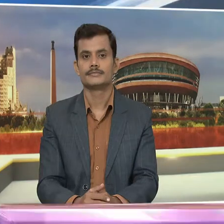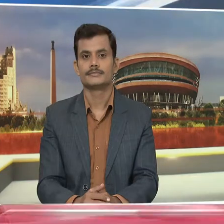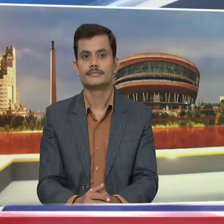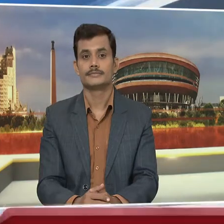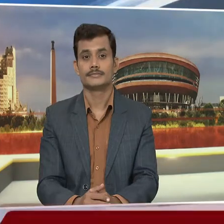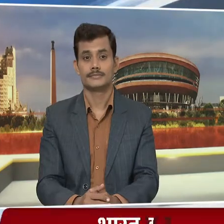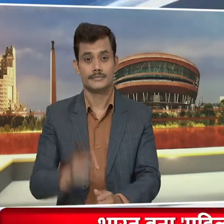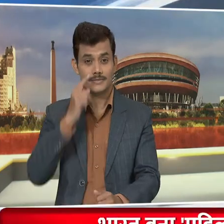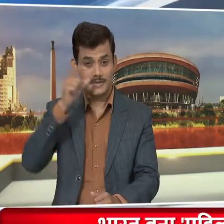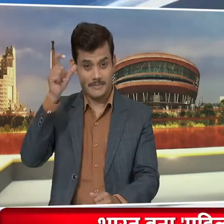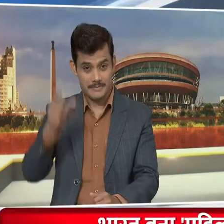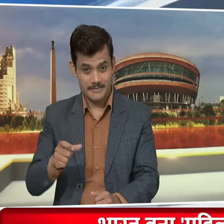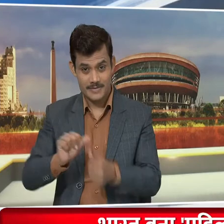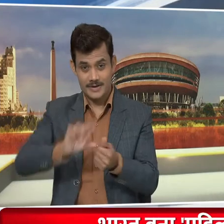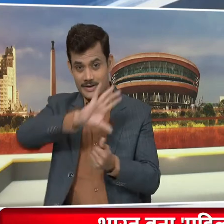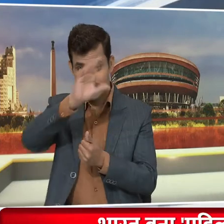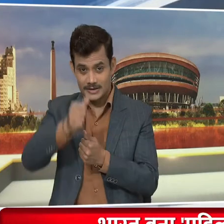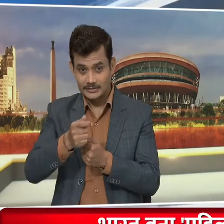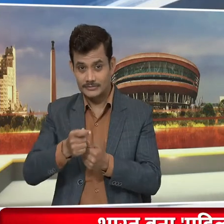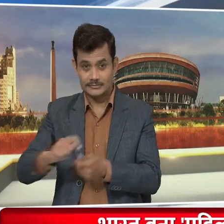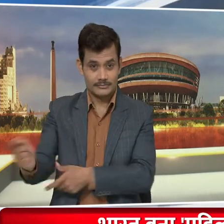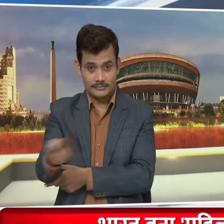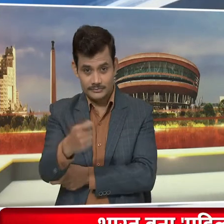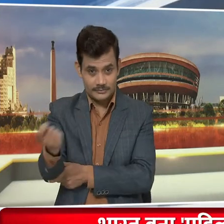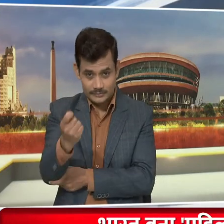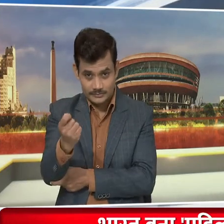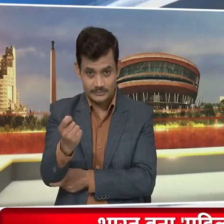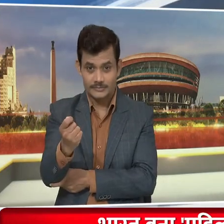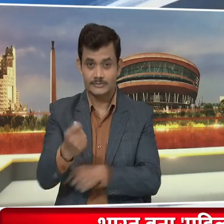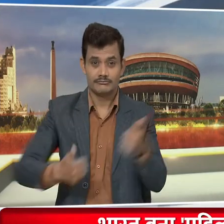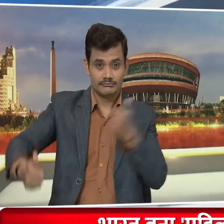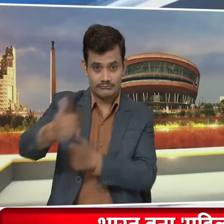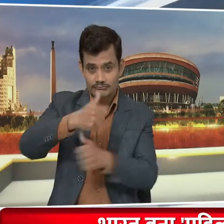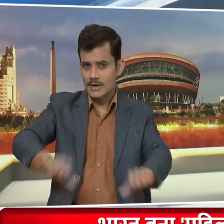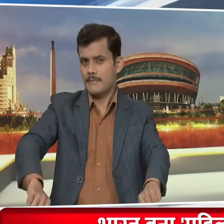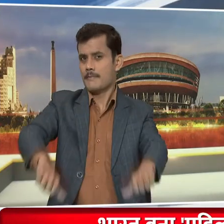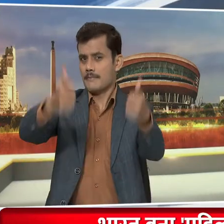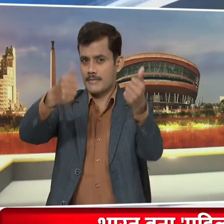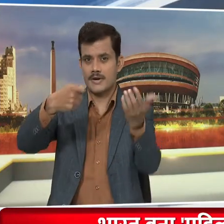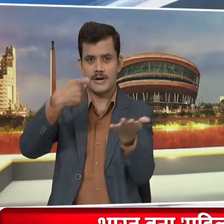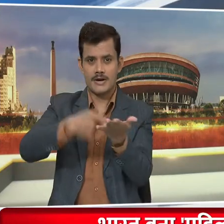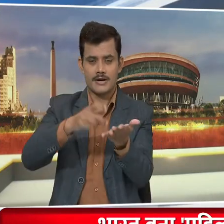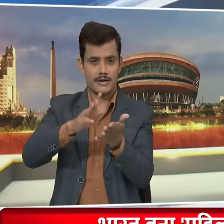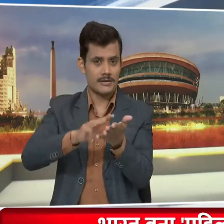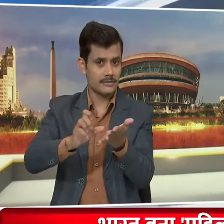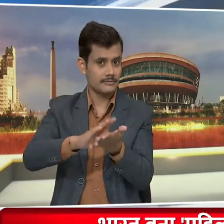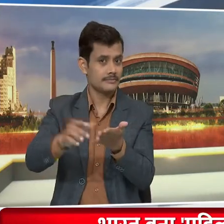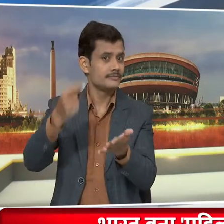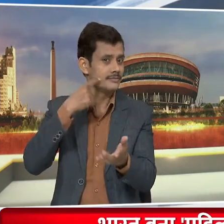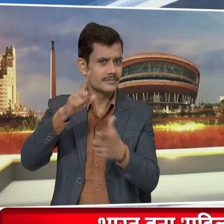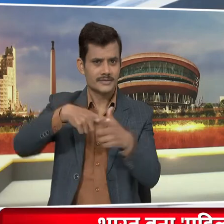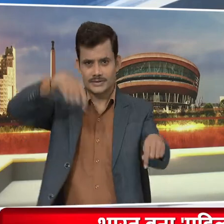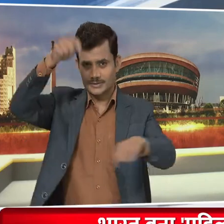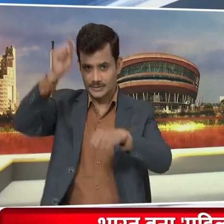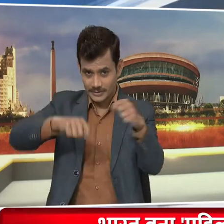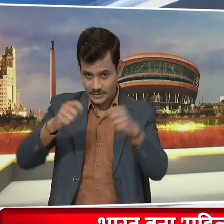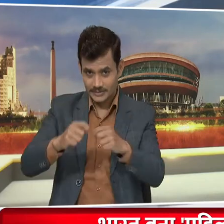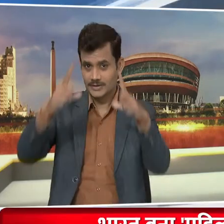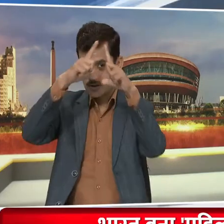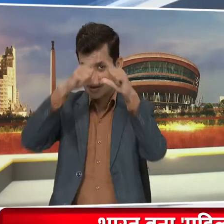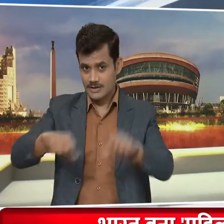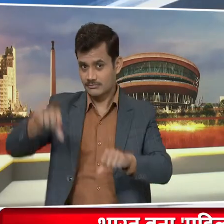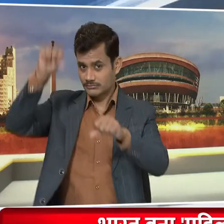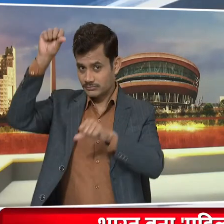महिला एशियन चैंपिन्स ट्रॉफी में भारत ने रचाई ती हास राची में खेले गए मैच में जपान को चार शूने से हरा कर